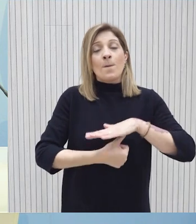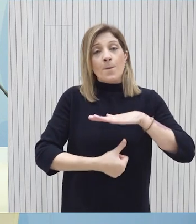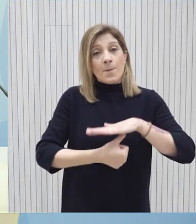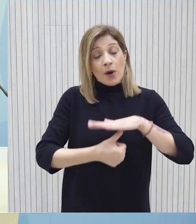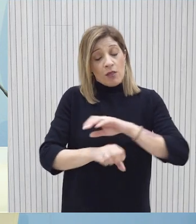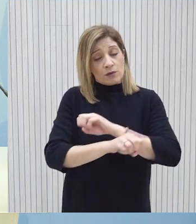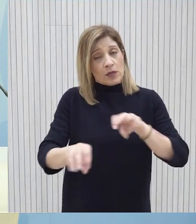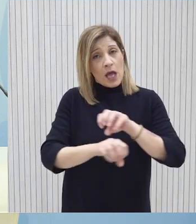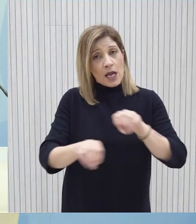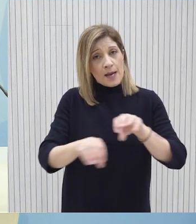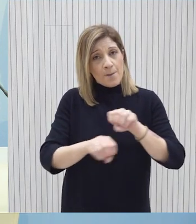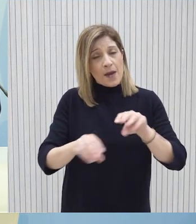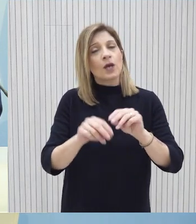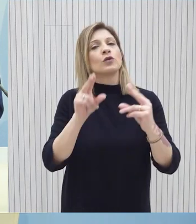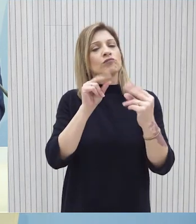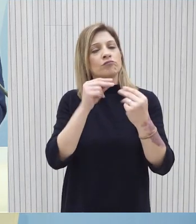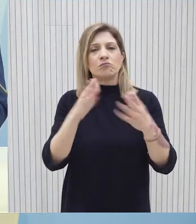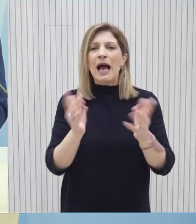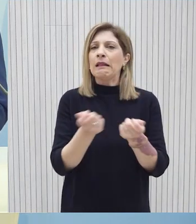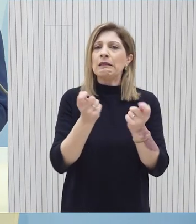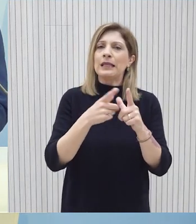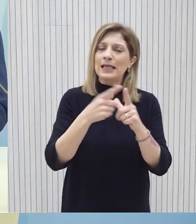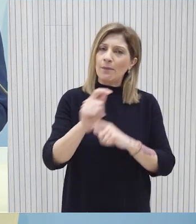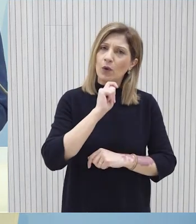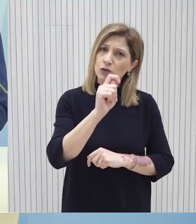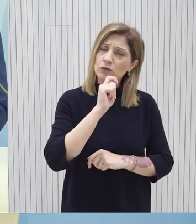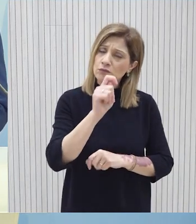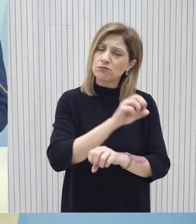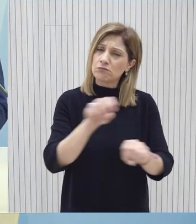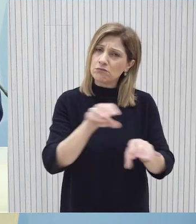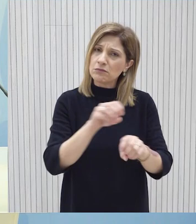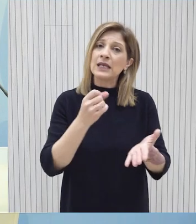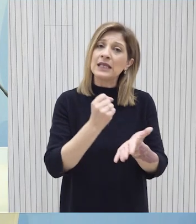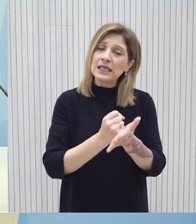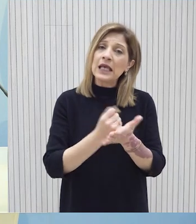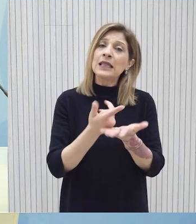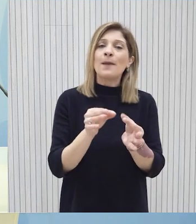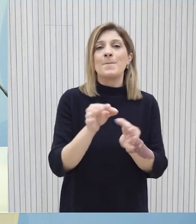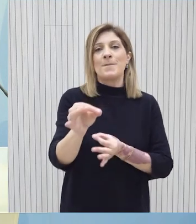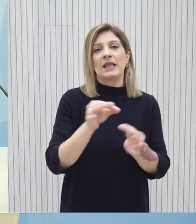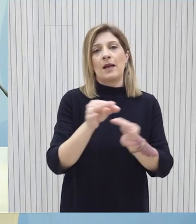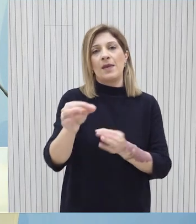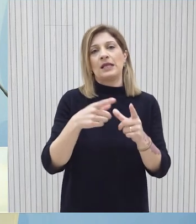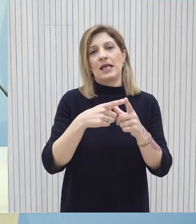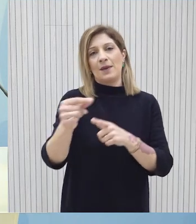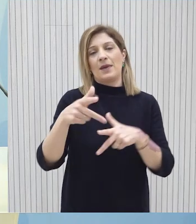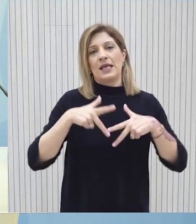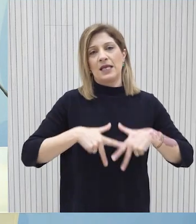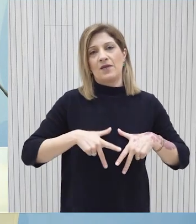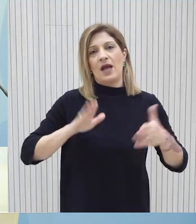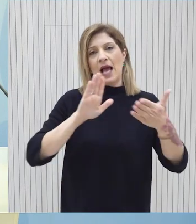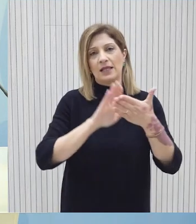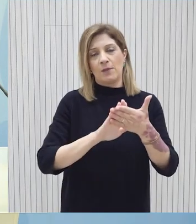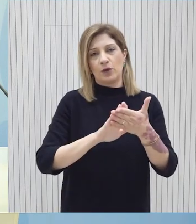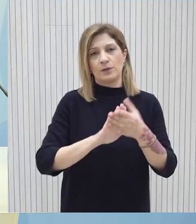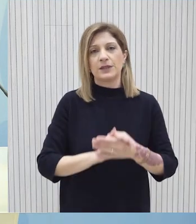ενημέρωσε για τις διπλωματικές ενέργειες τις οποίες προβαίνει η Κυπριακή Δημοκρατία αλλά και για τα μέτρα που λαμβάνει η Κυβέρνηση προς αντιμετώπιση